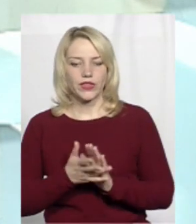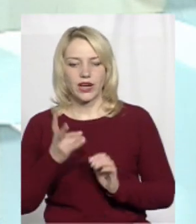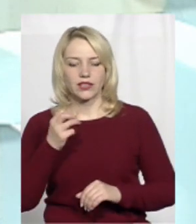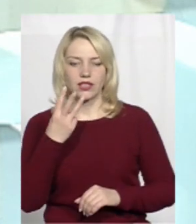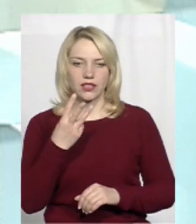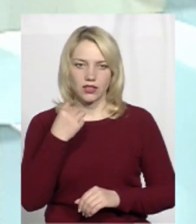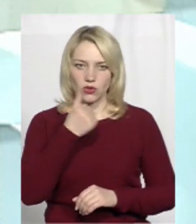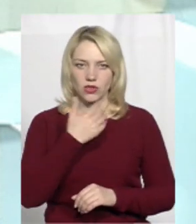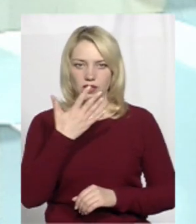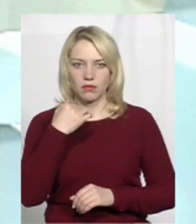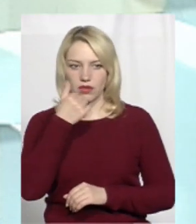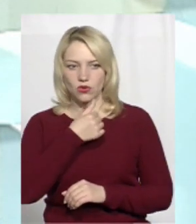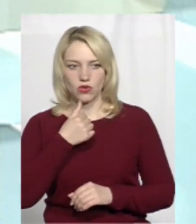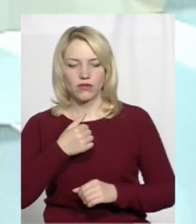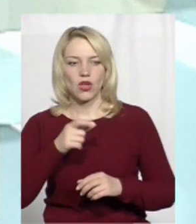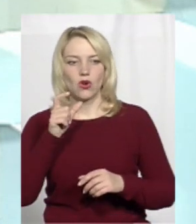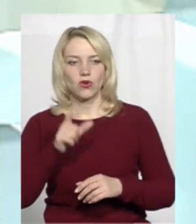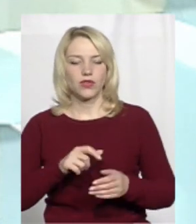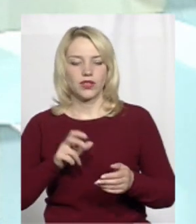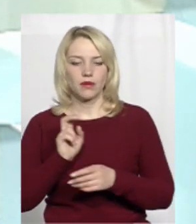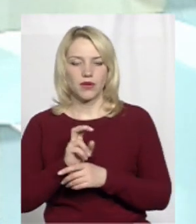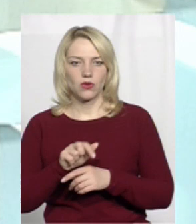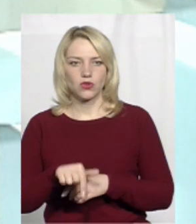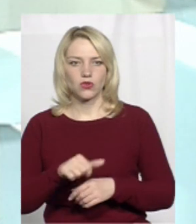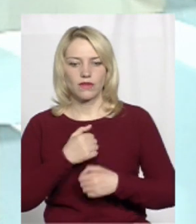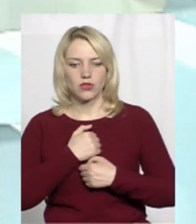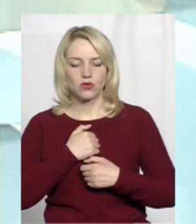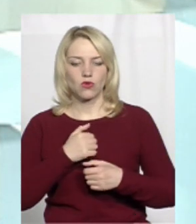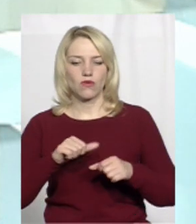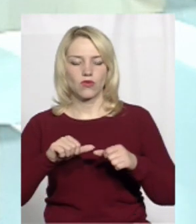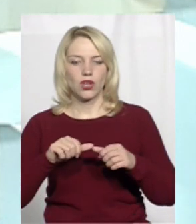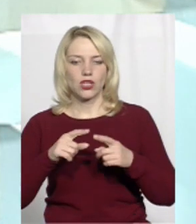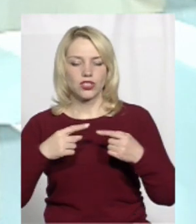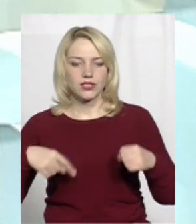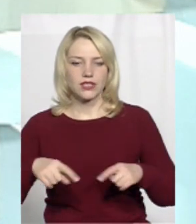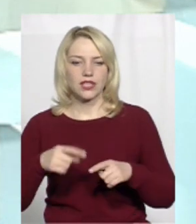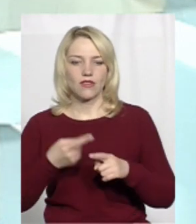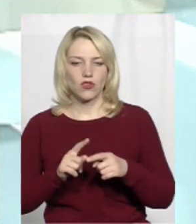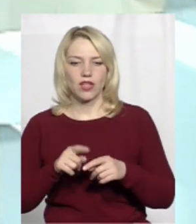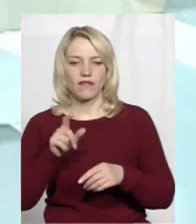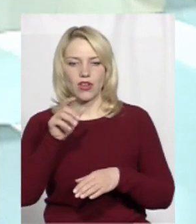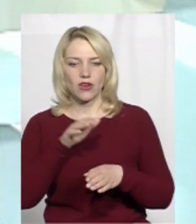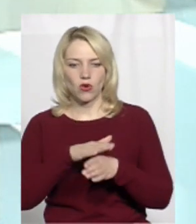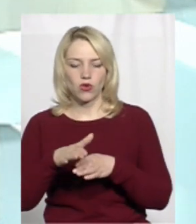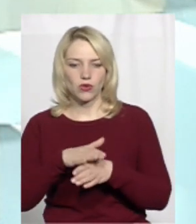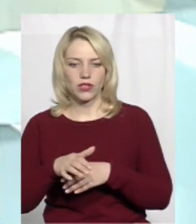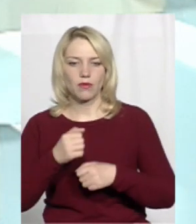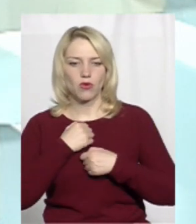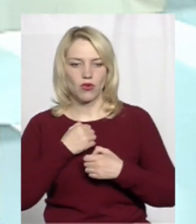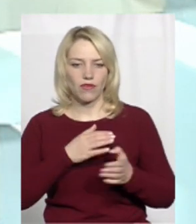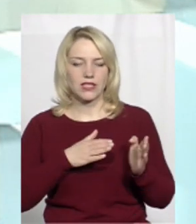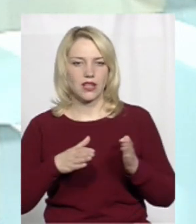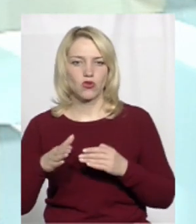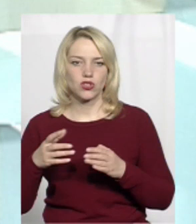років, людина приходить в цю військову частину, вона її формує, вона і виконує бойове злоглодження в